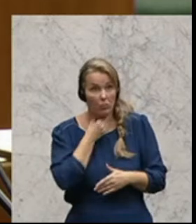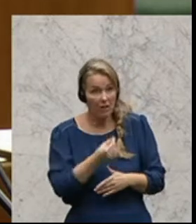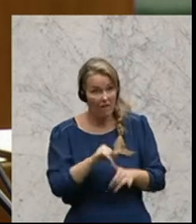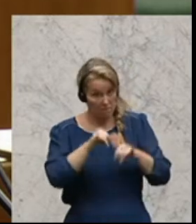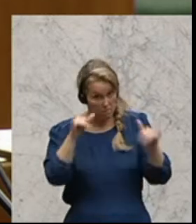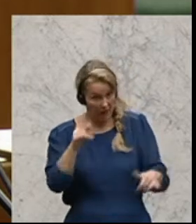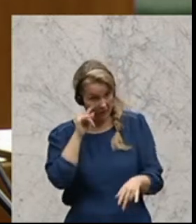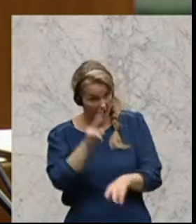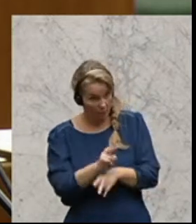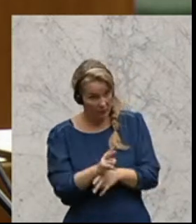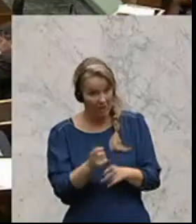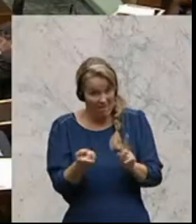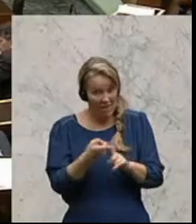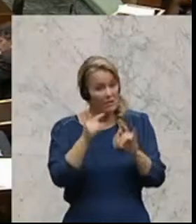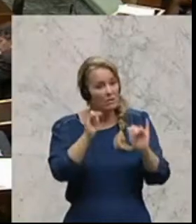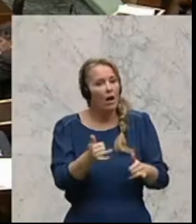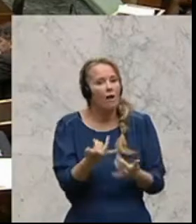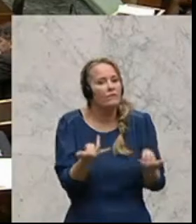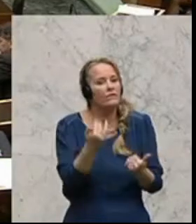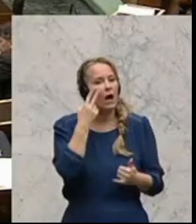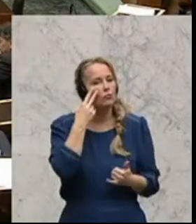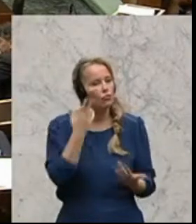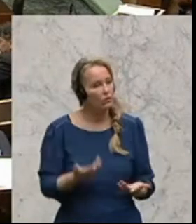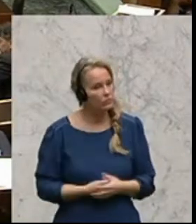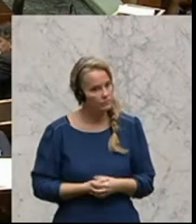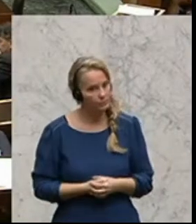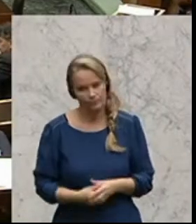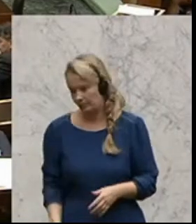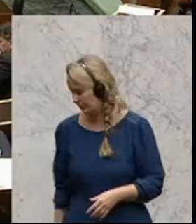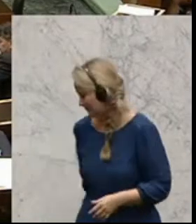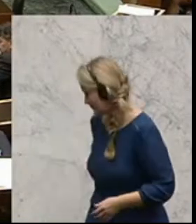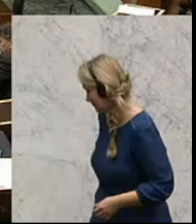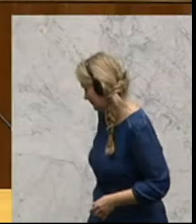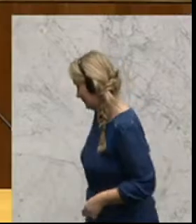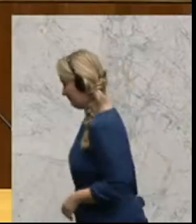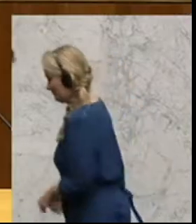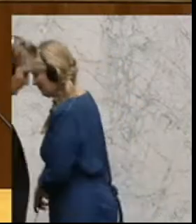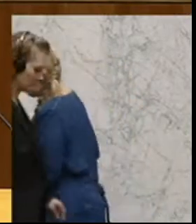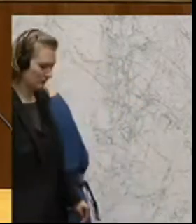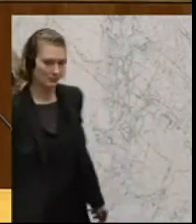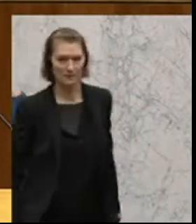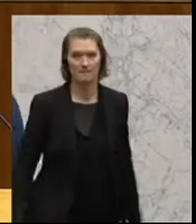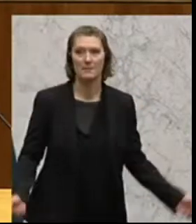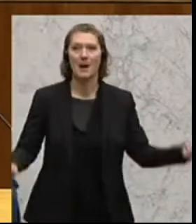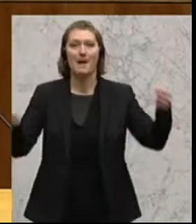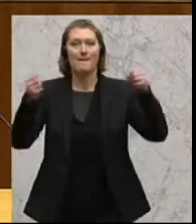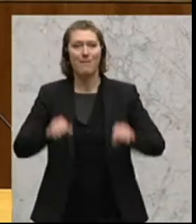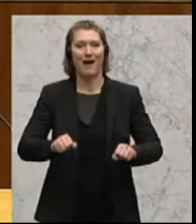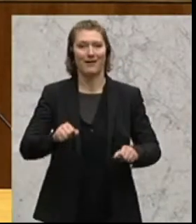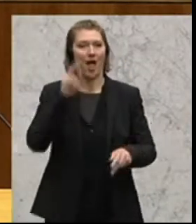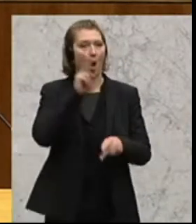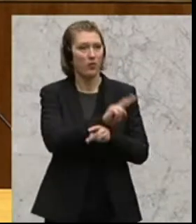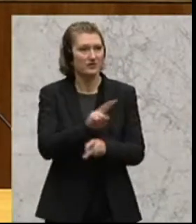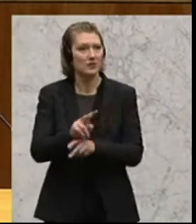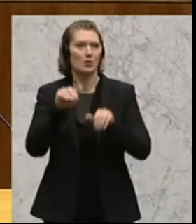der Bankenaufsicht? Und wenn ja, welche sind das Ihrer... Herr Bundesminister? Das Thema der Bankenaufsicht werden wir ganz grundsätzlich